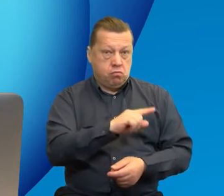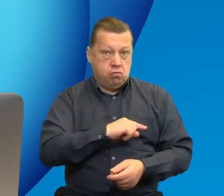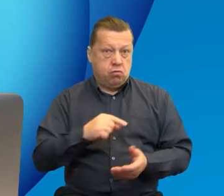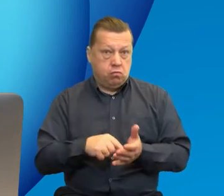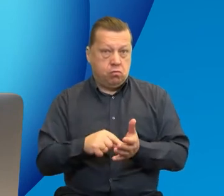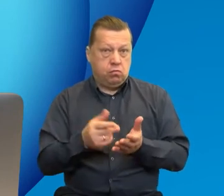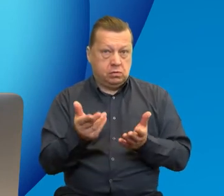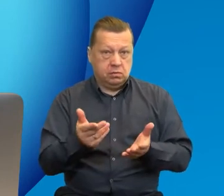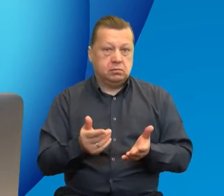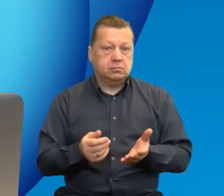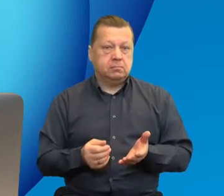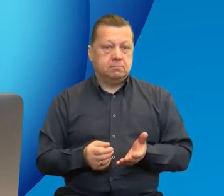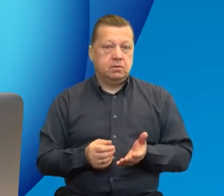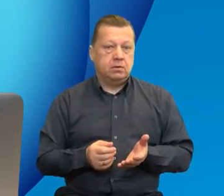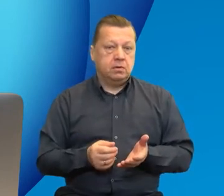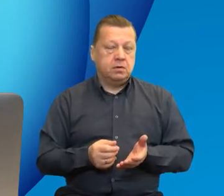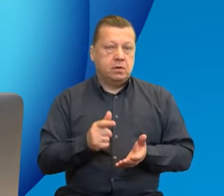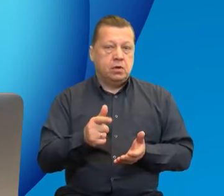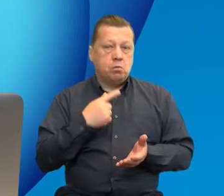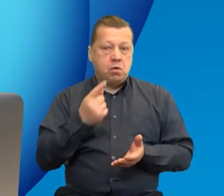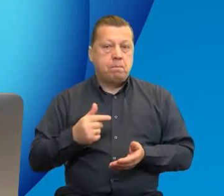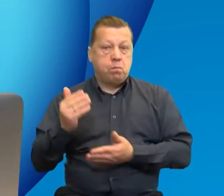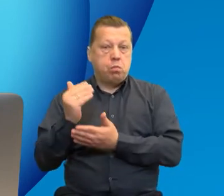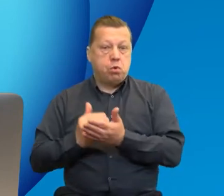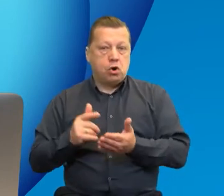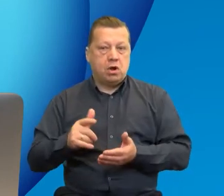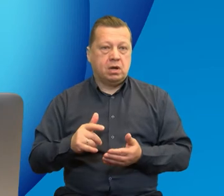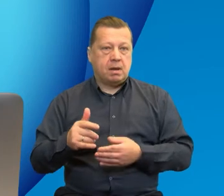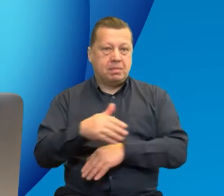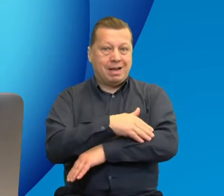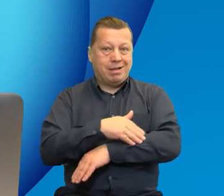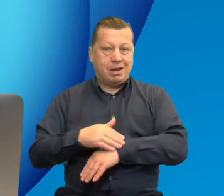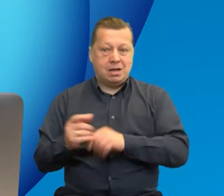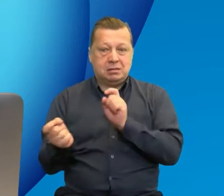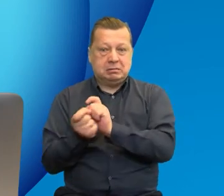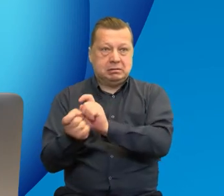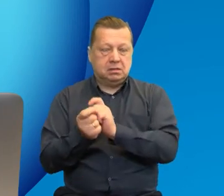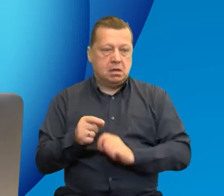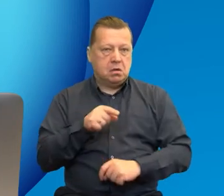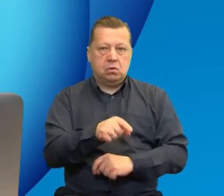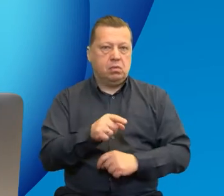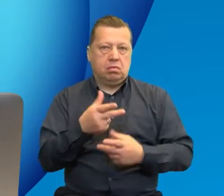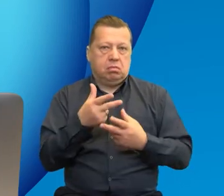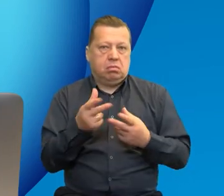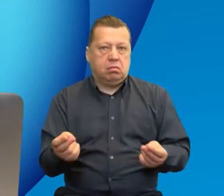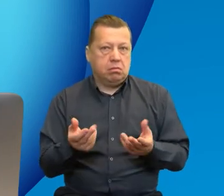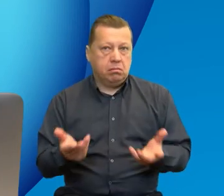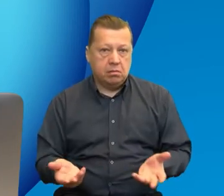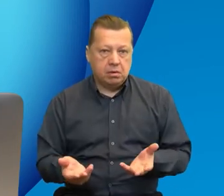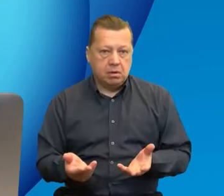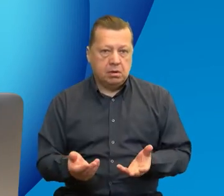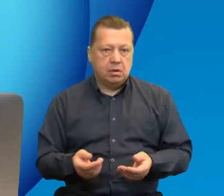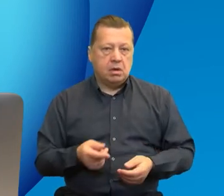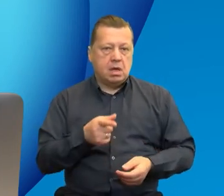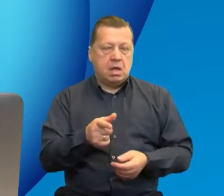obszary tych naszych programów transgranicznych nie docierają. Jesteście Państwo